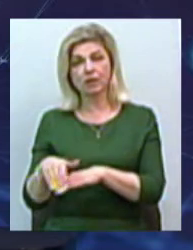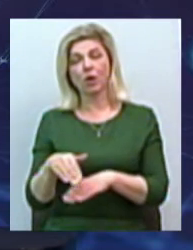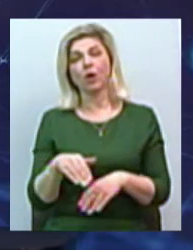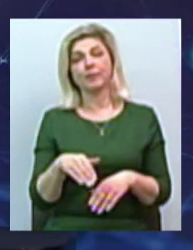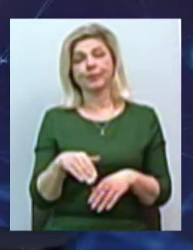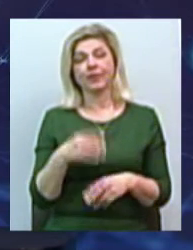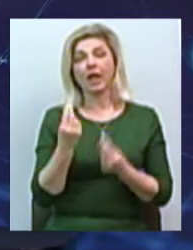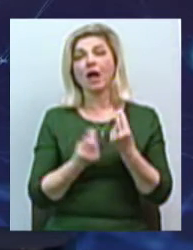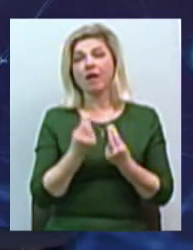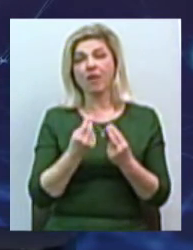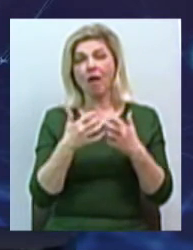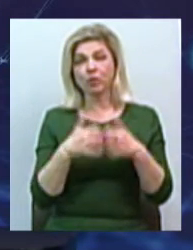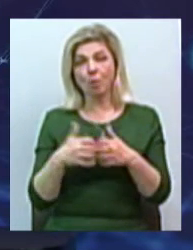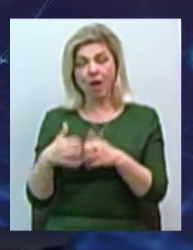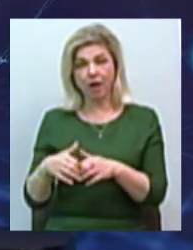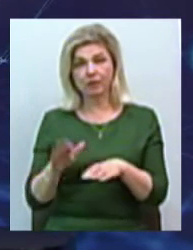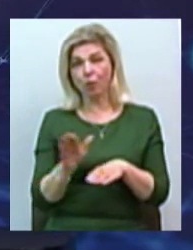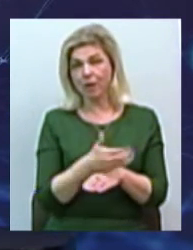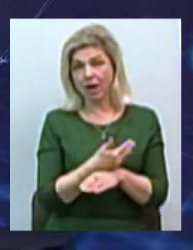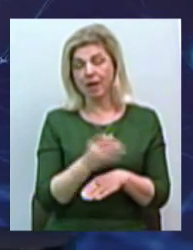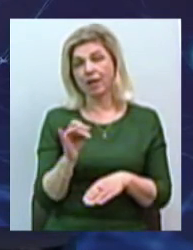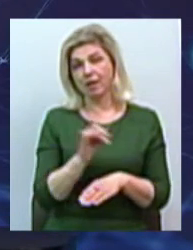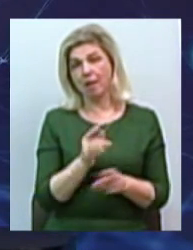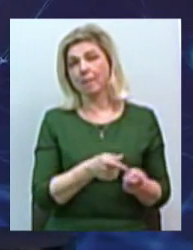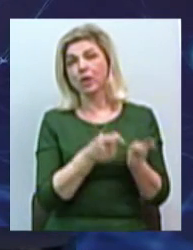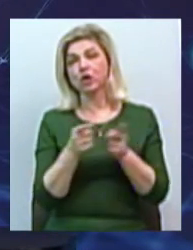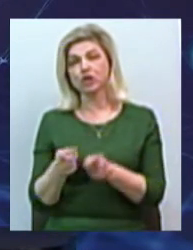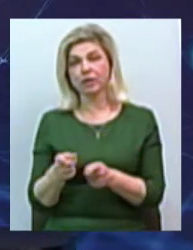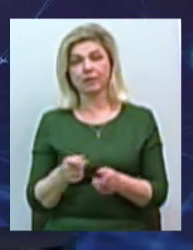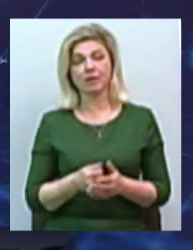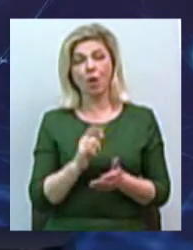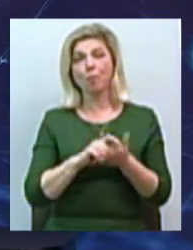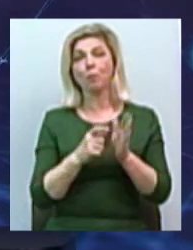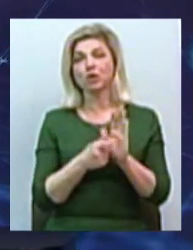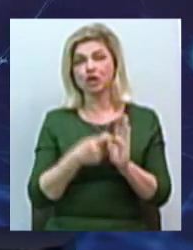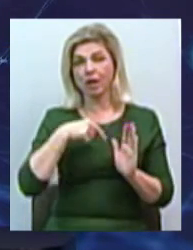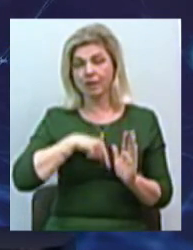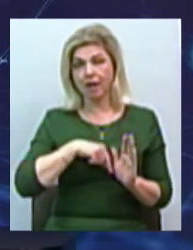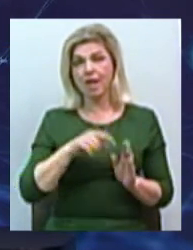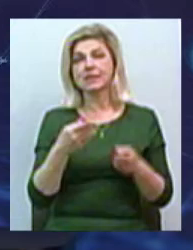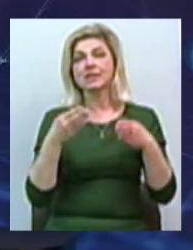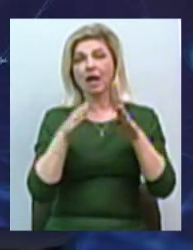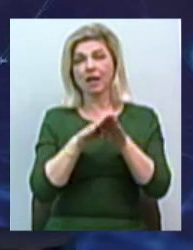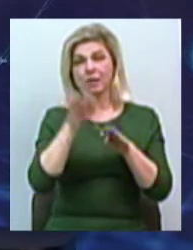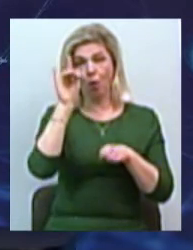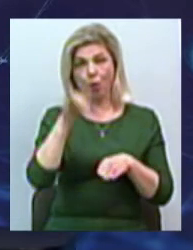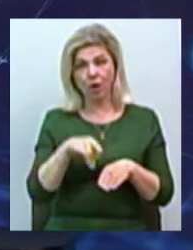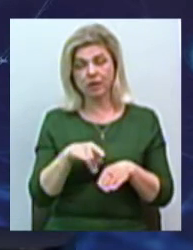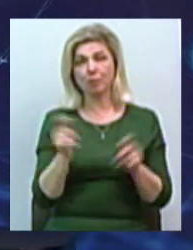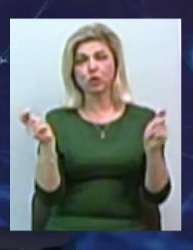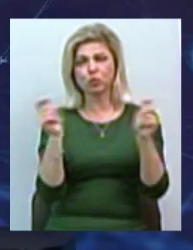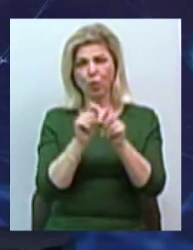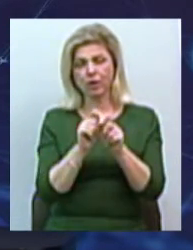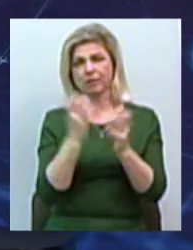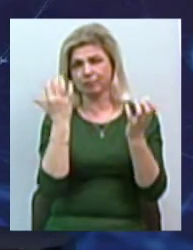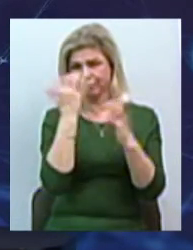грові автомати, вони перішли в поміщення за закритими окнами, зашторені,